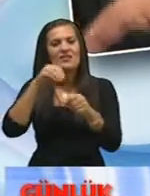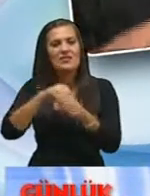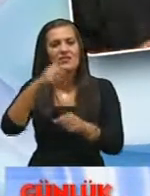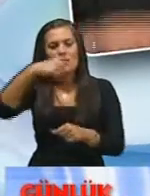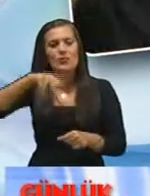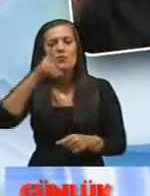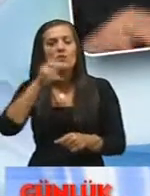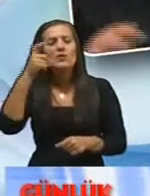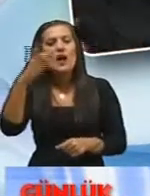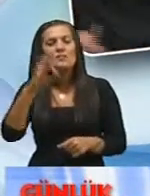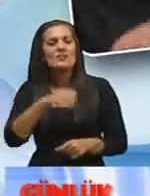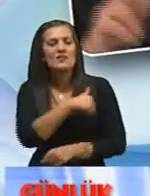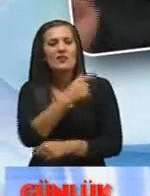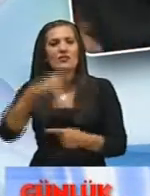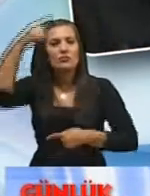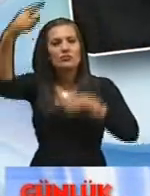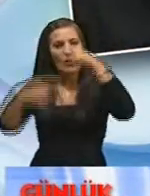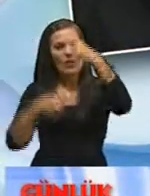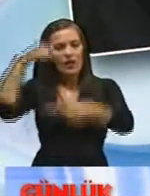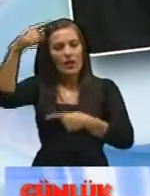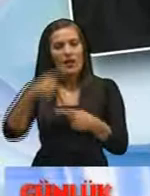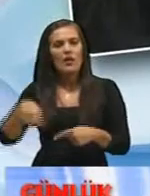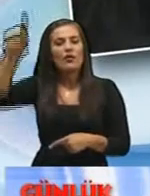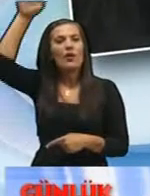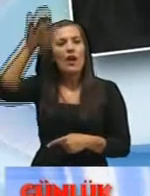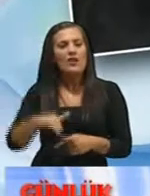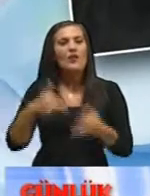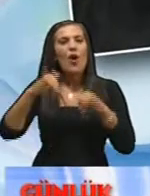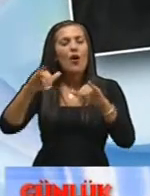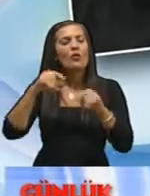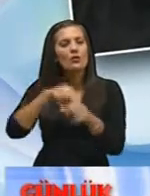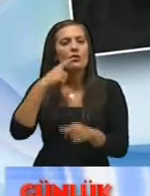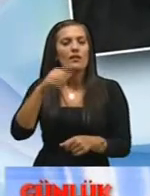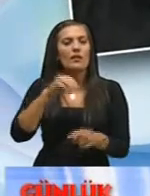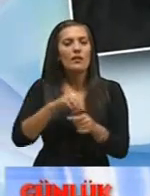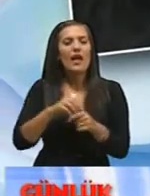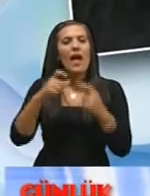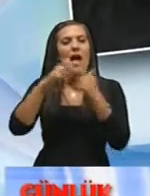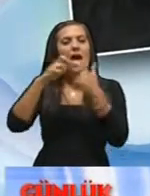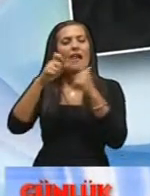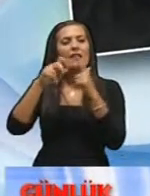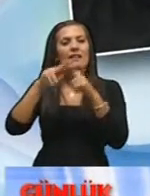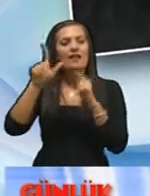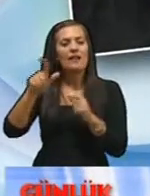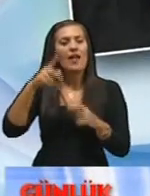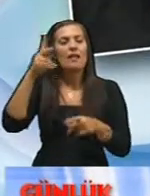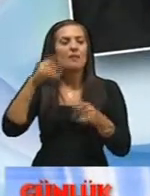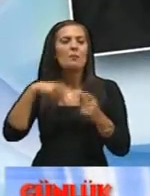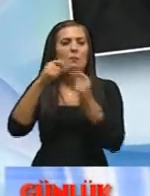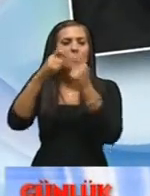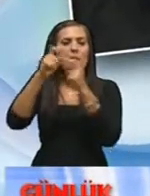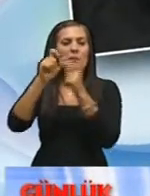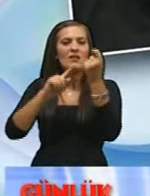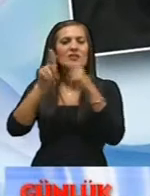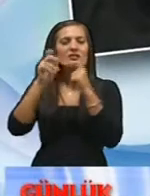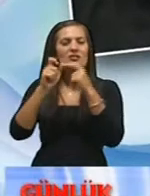derece dönerek ve yukarı aşağı hareket ederek oynanan bir oyun Erdal Beşikçoğlu ve her noktada o ışığı